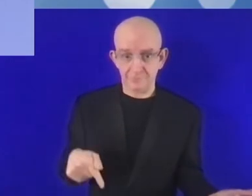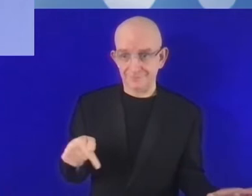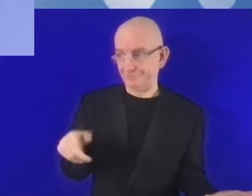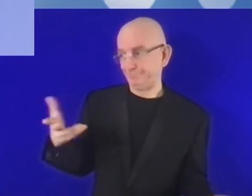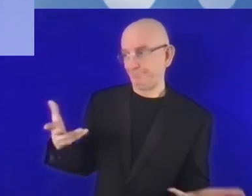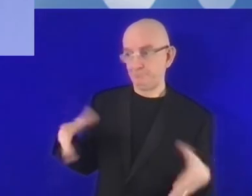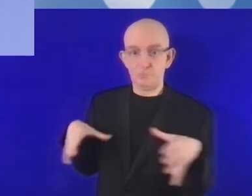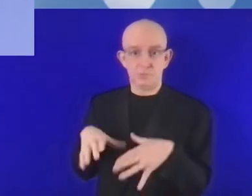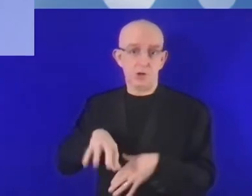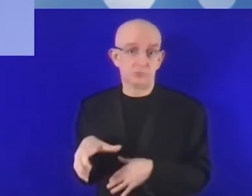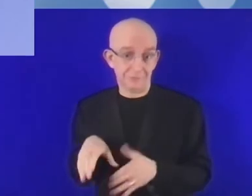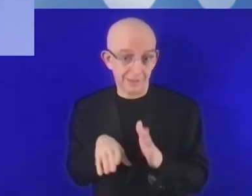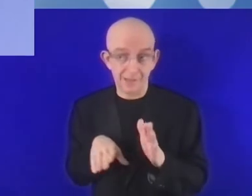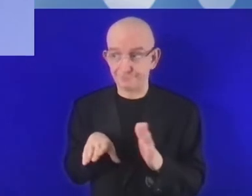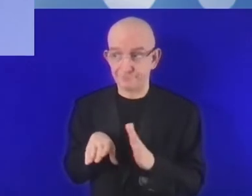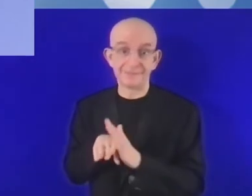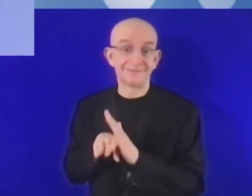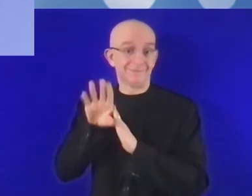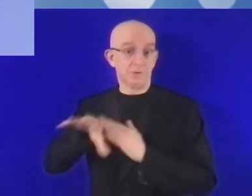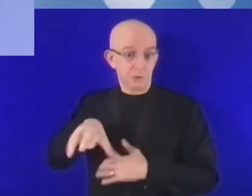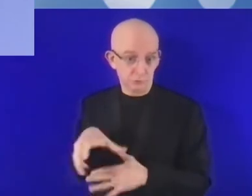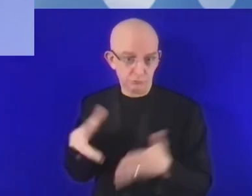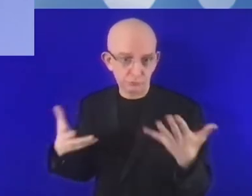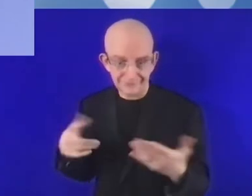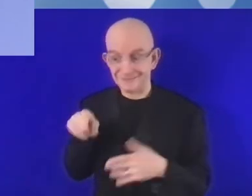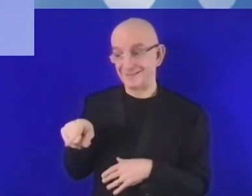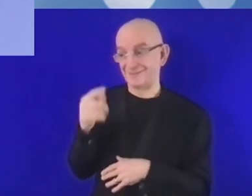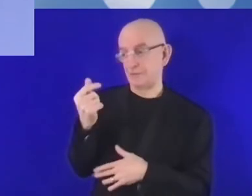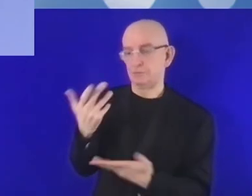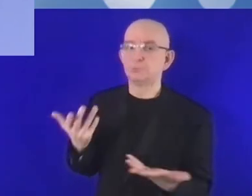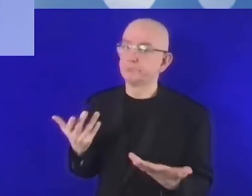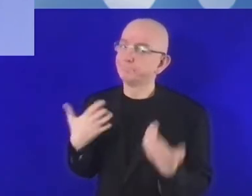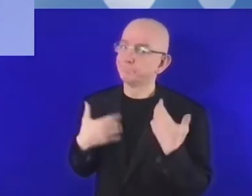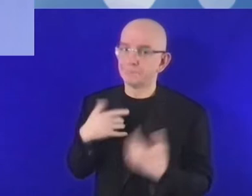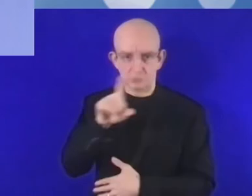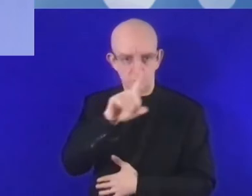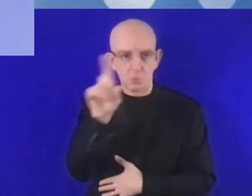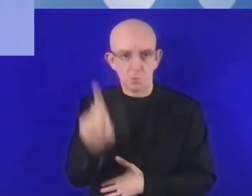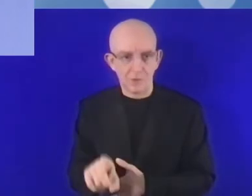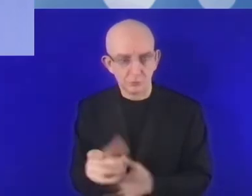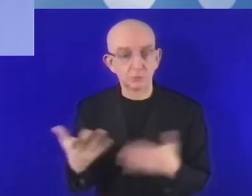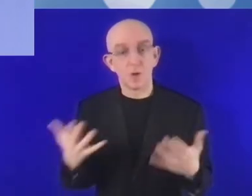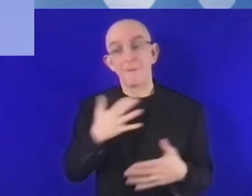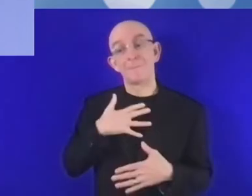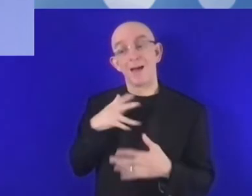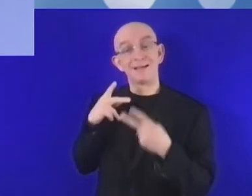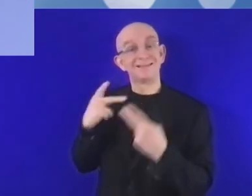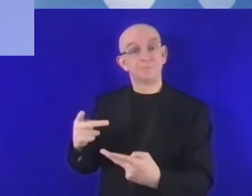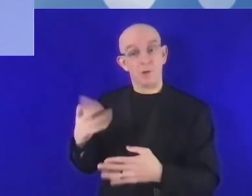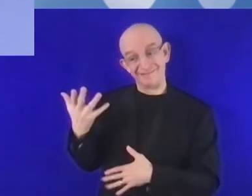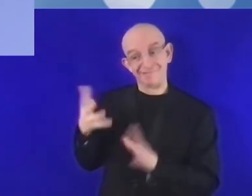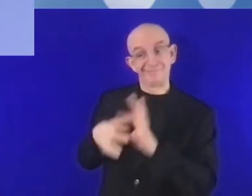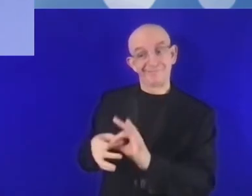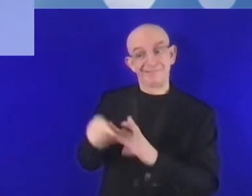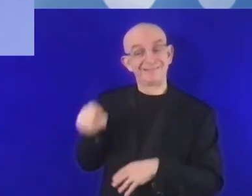szczególnie ważne, szczególnie interesujące. Ja chyba powiedziałabym, że wszystkie